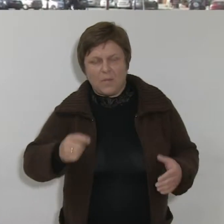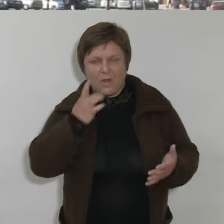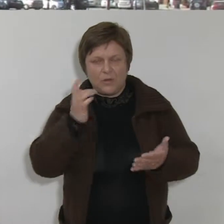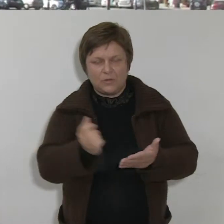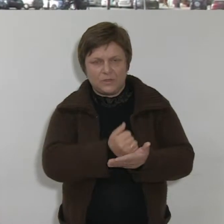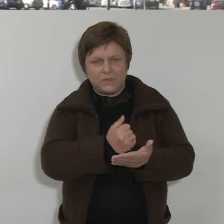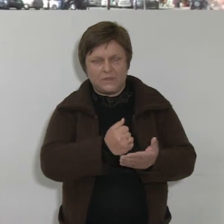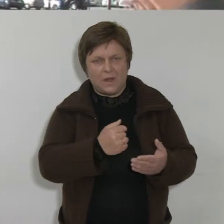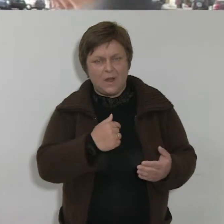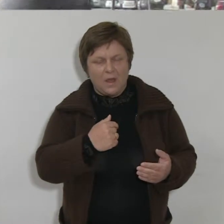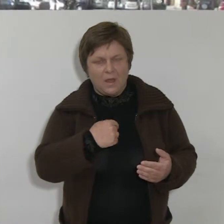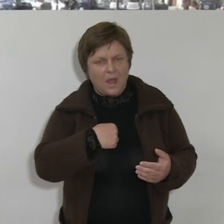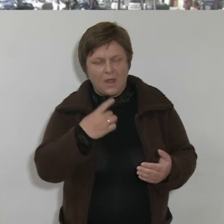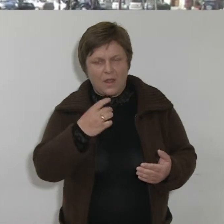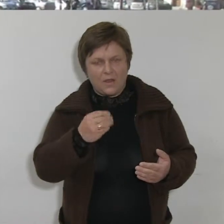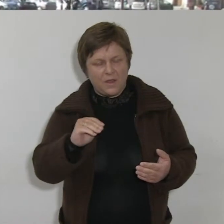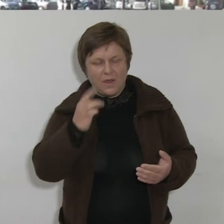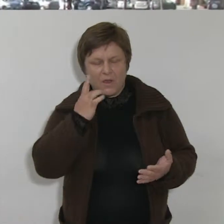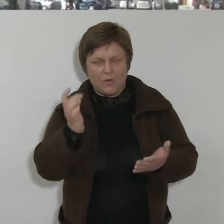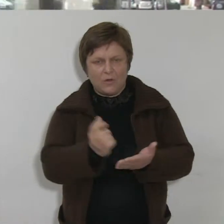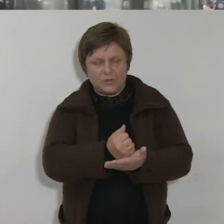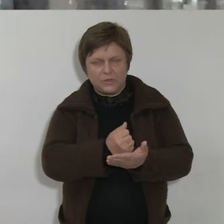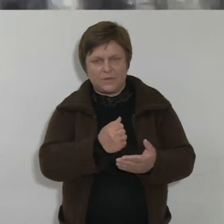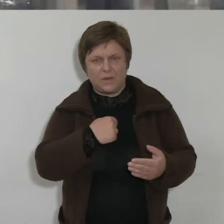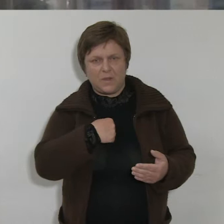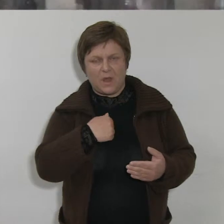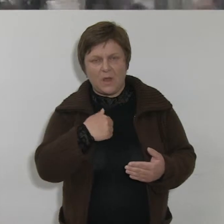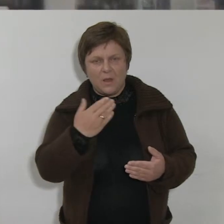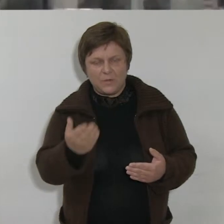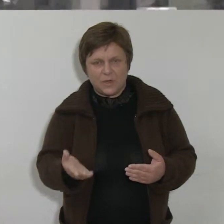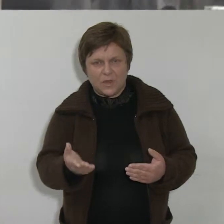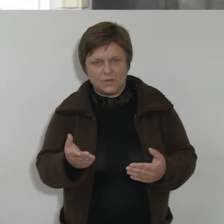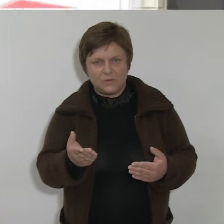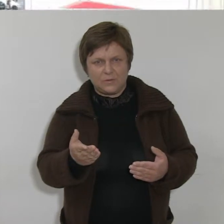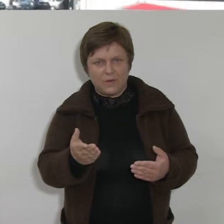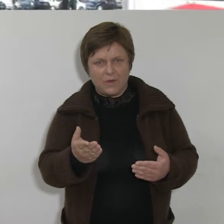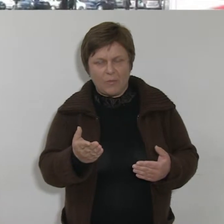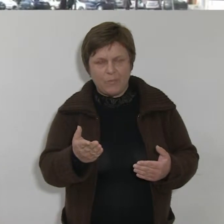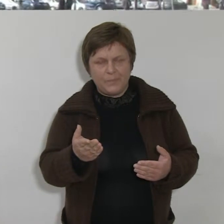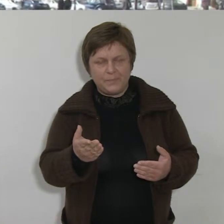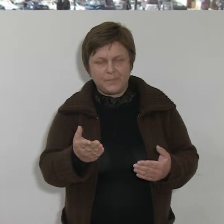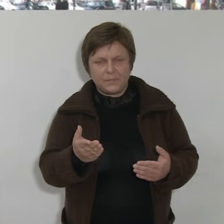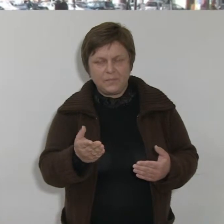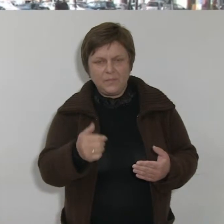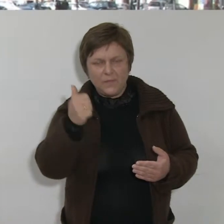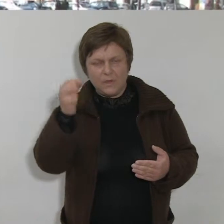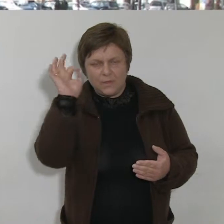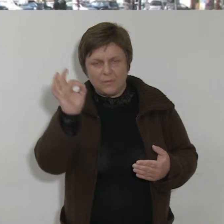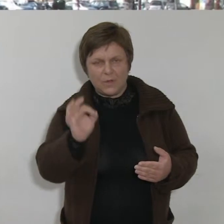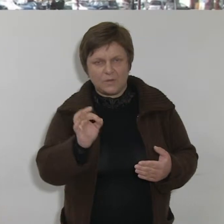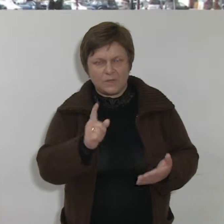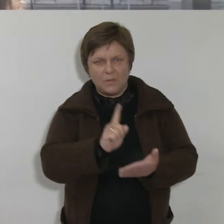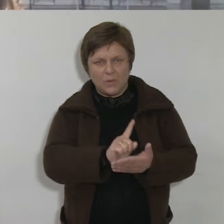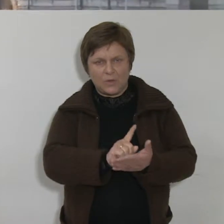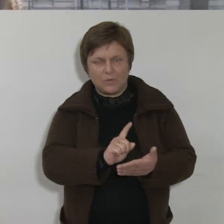ja przekazuję 1% podatku, ale na chłopca, który jest z porażeniem, po porażeniu mózgowym i na rehabilitację